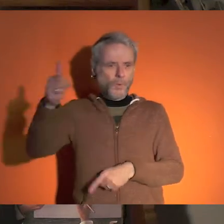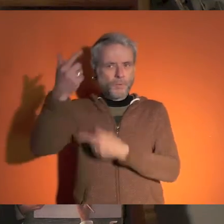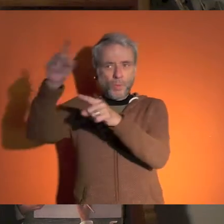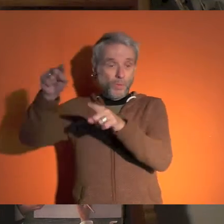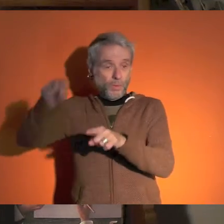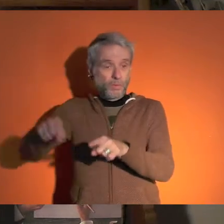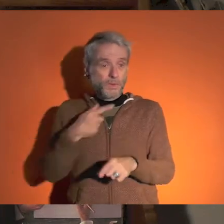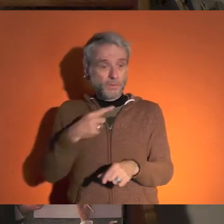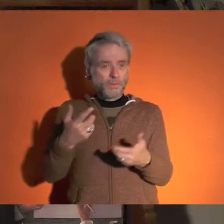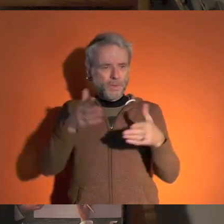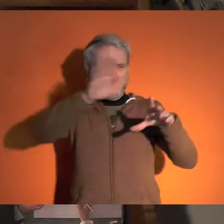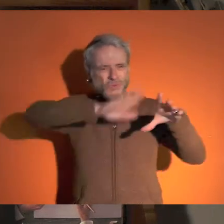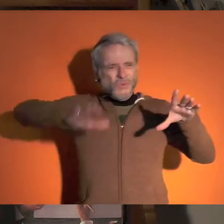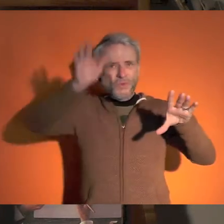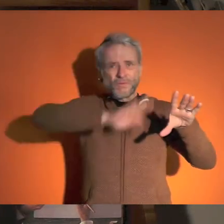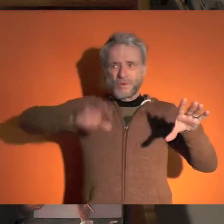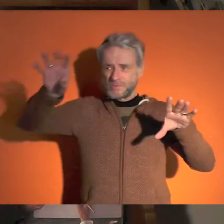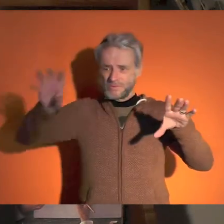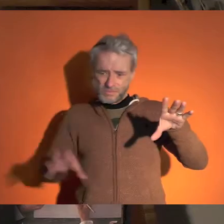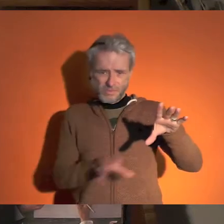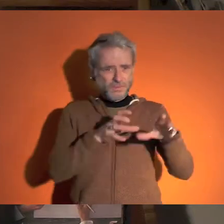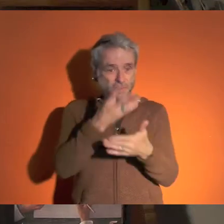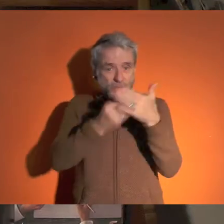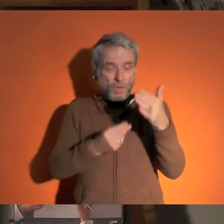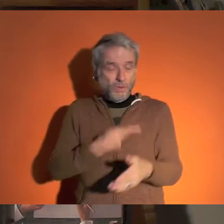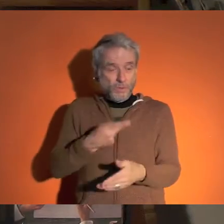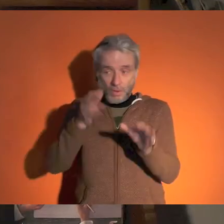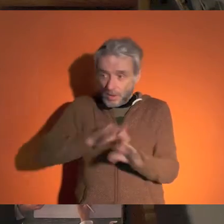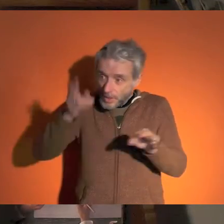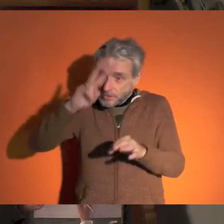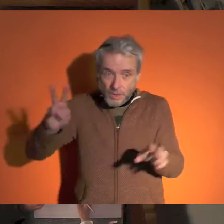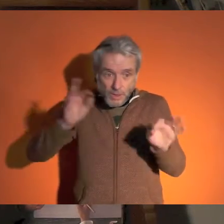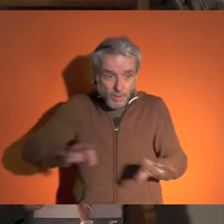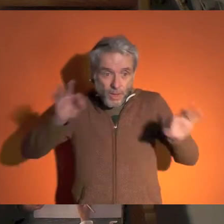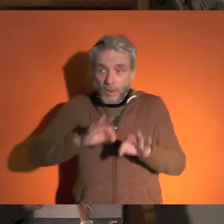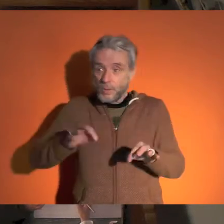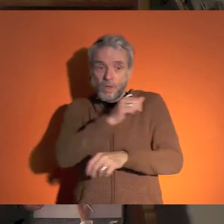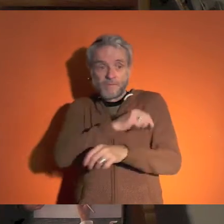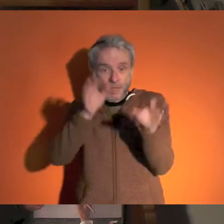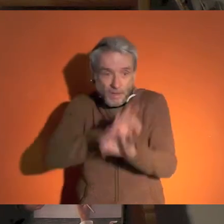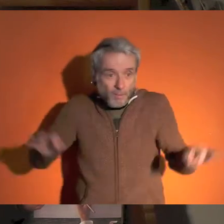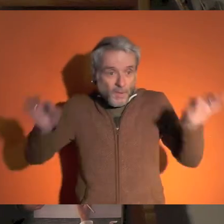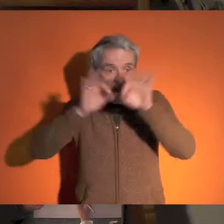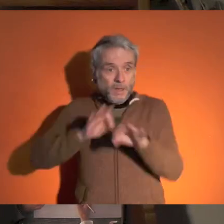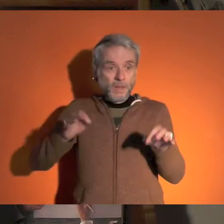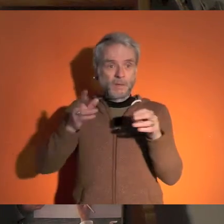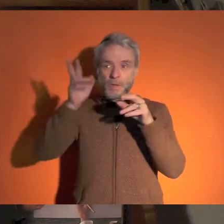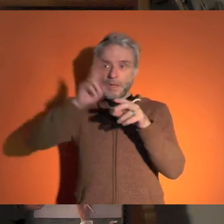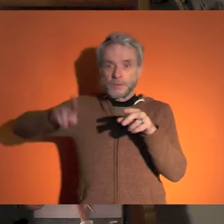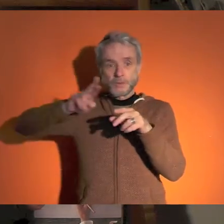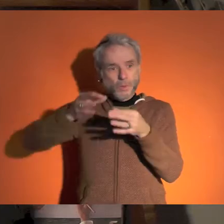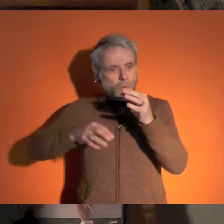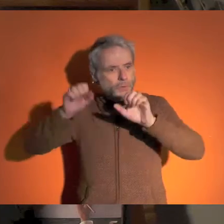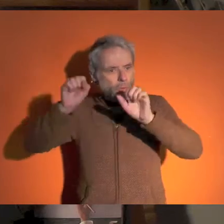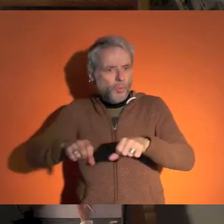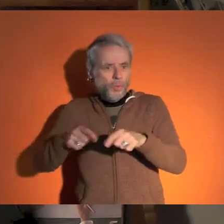pays. Enfin, il s'agit de travailler sur le premier recours. Il n'est pas normal que dans beaucoup de zones de ce pays, des gens n'aient pas accès